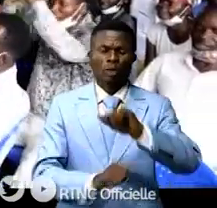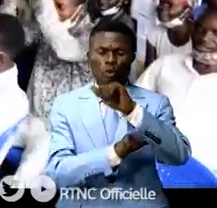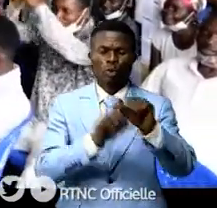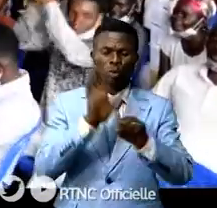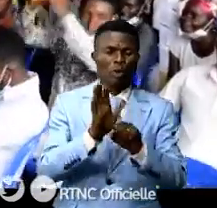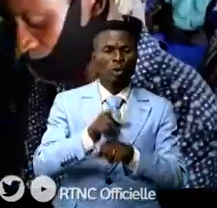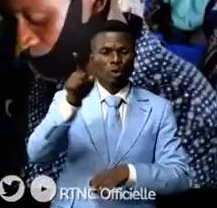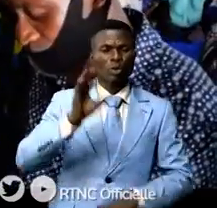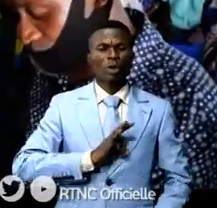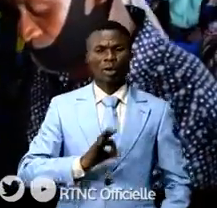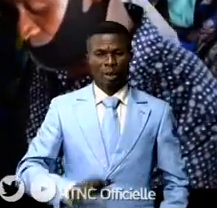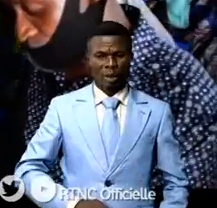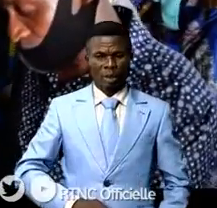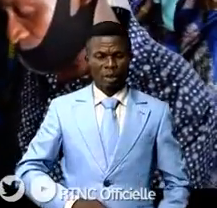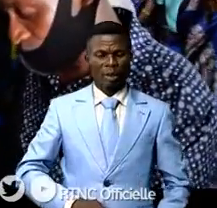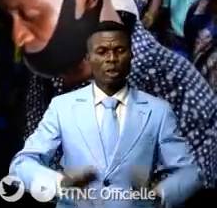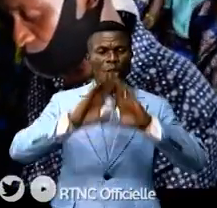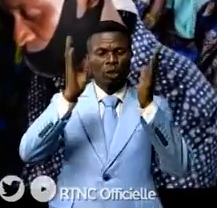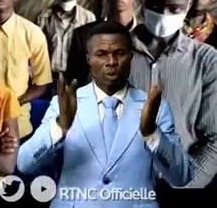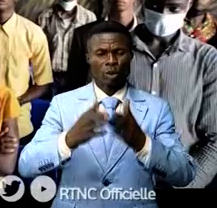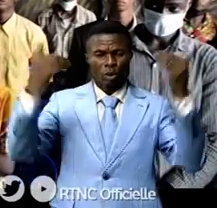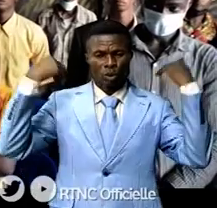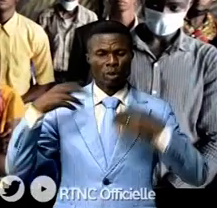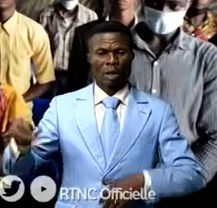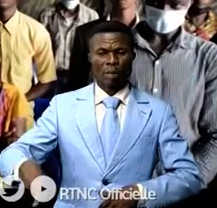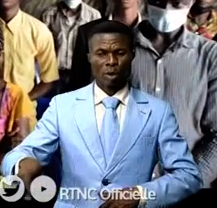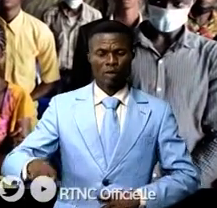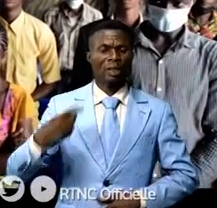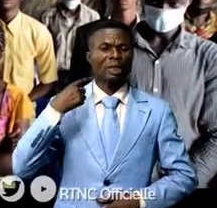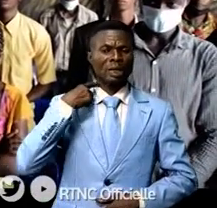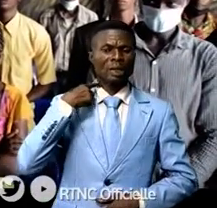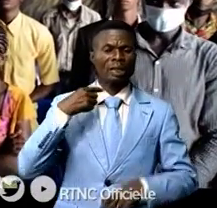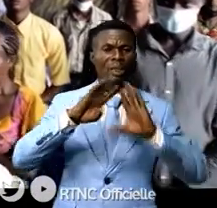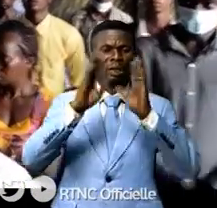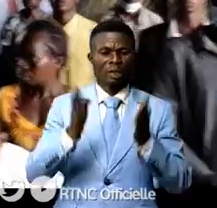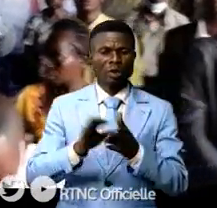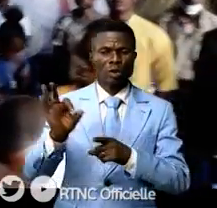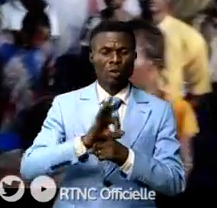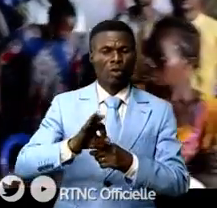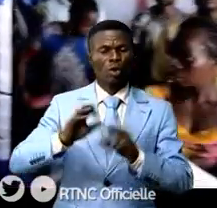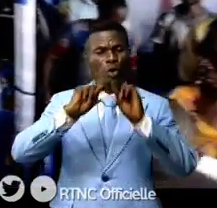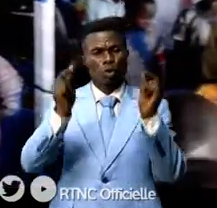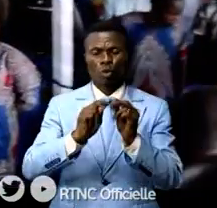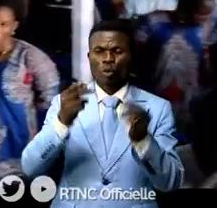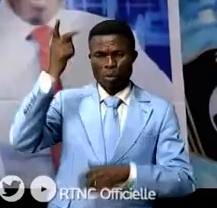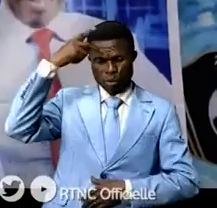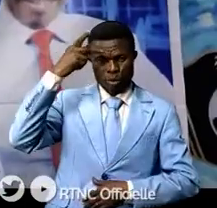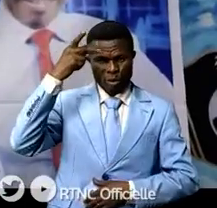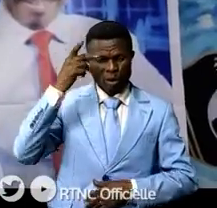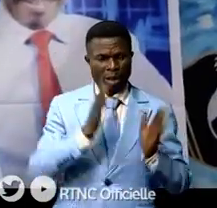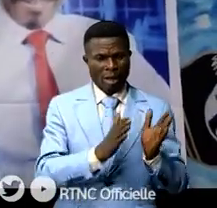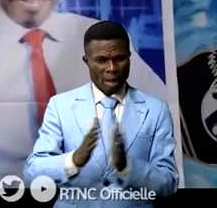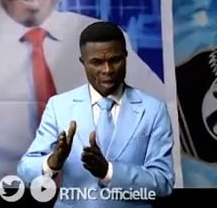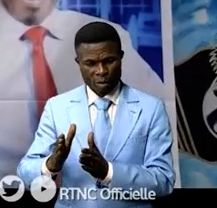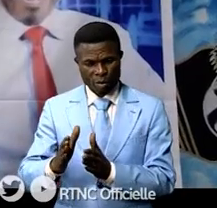C'est toute la notabilité de la province du Congo ainsi que plusieurs formations politiques qui se sont rangées